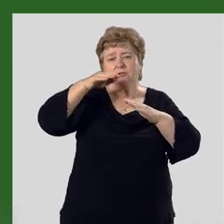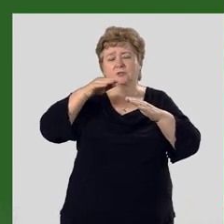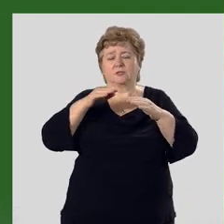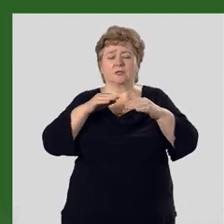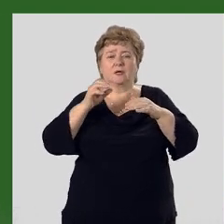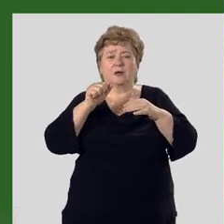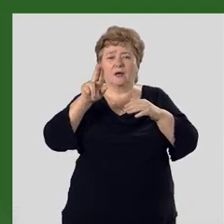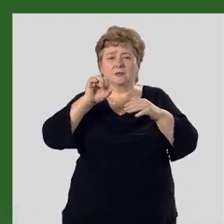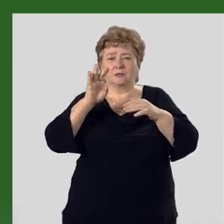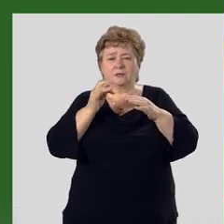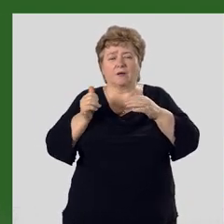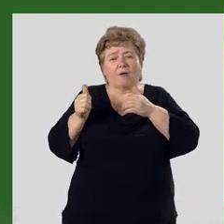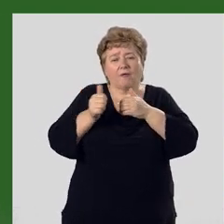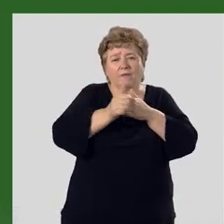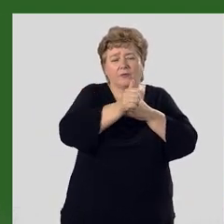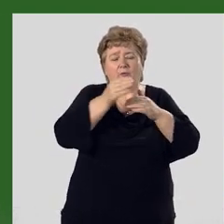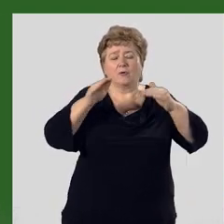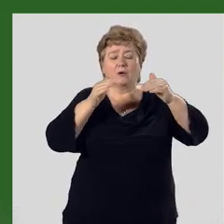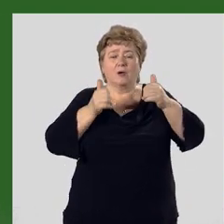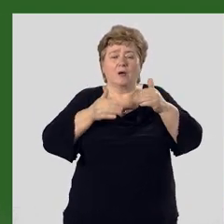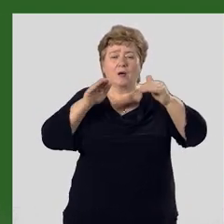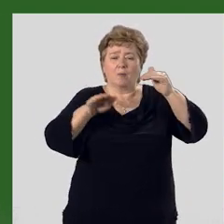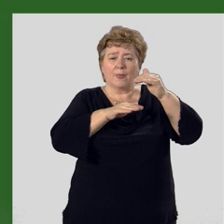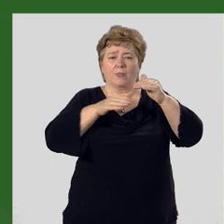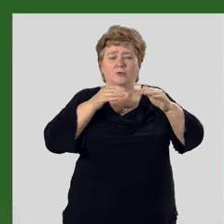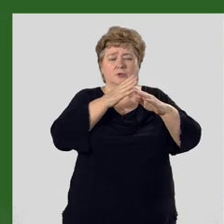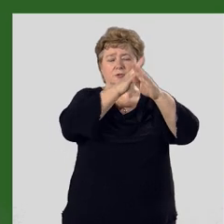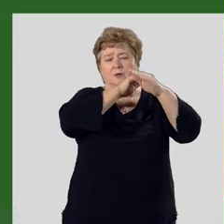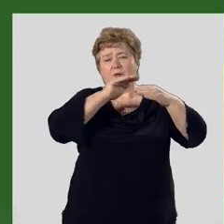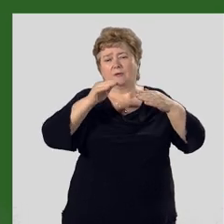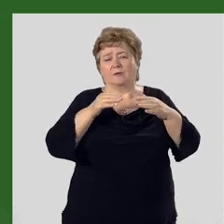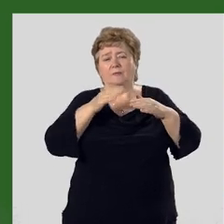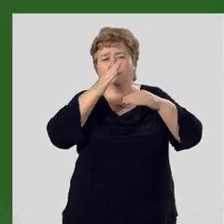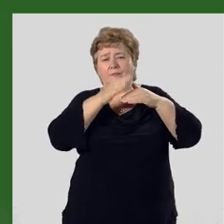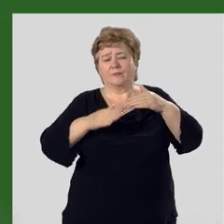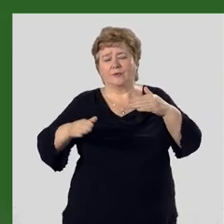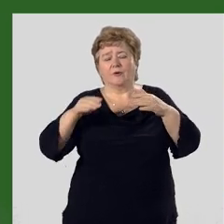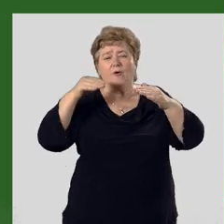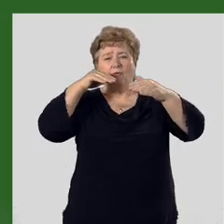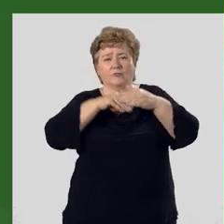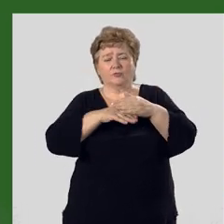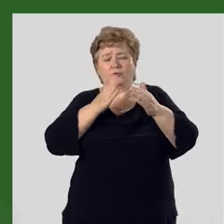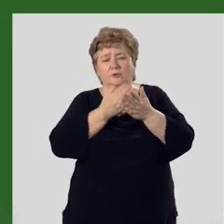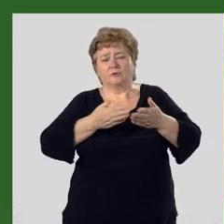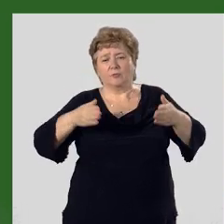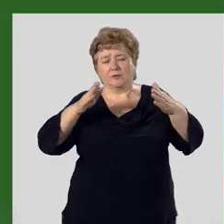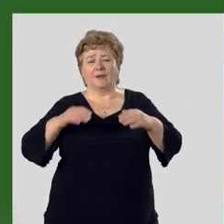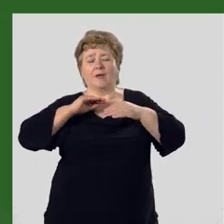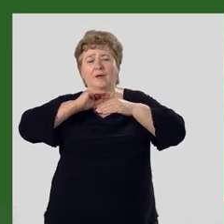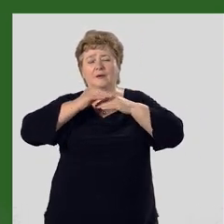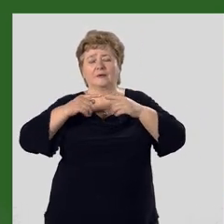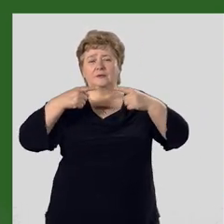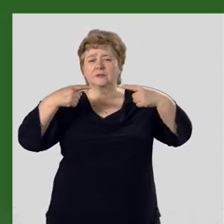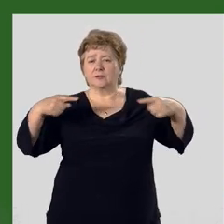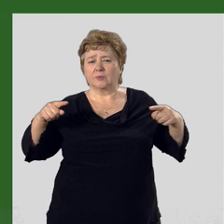и адыры вдоль подножий хребтов. В окраинах частях внутренних впадин. Рельеф